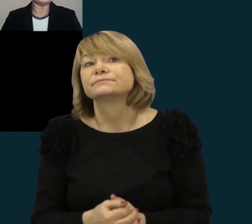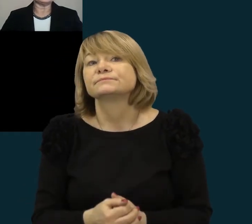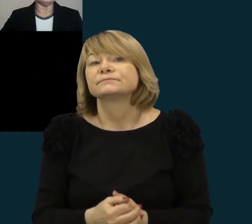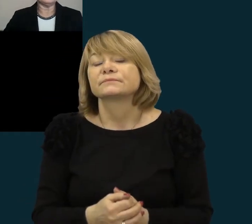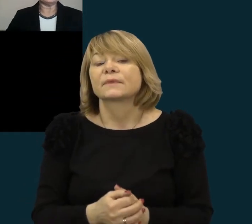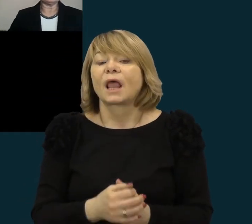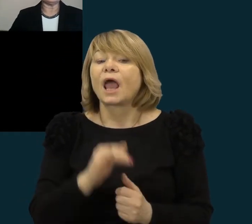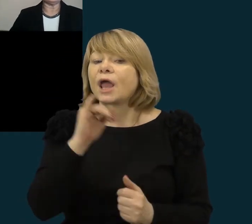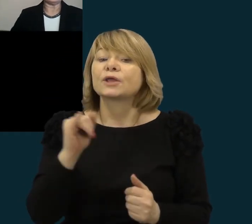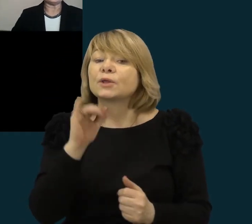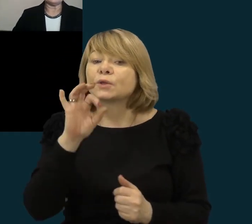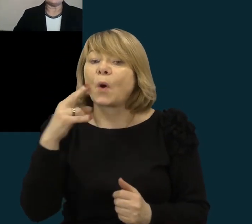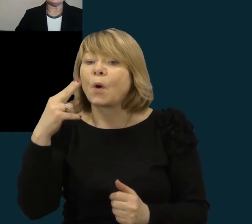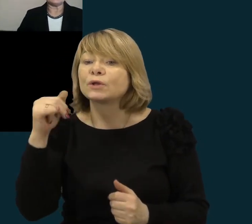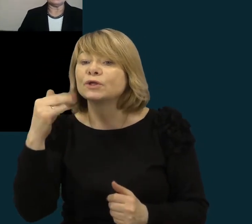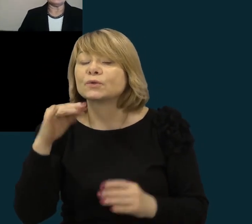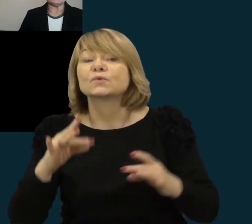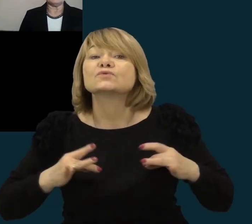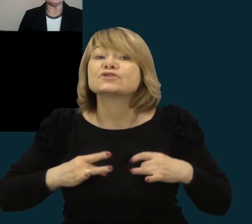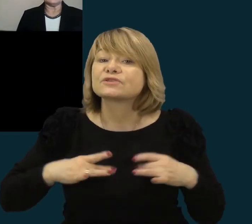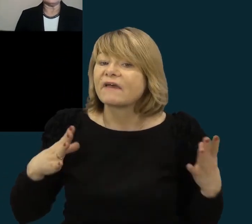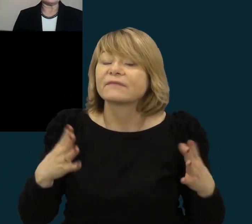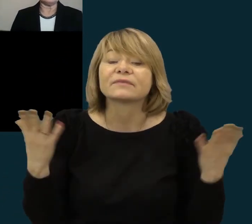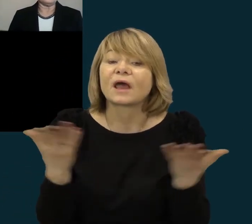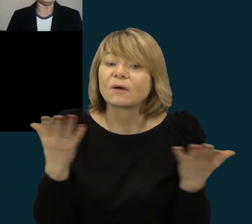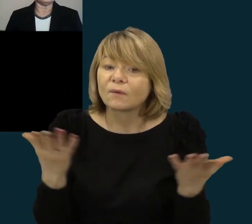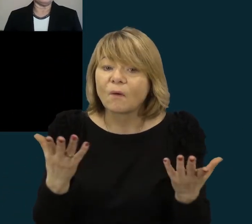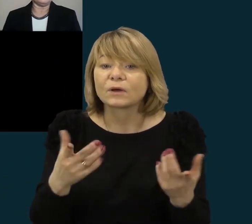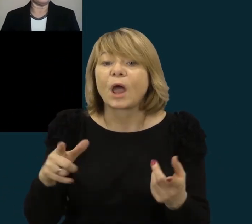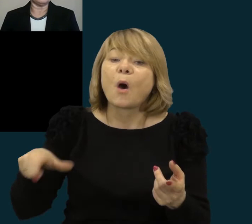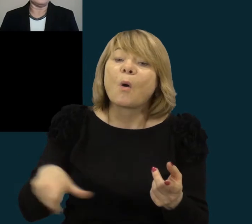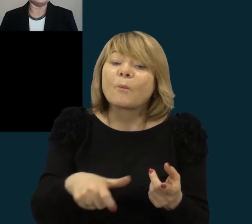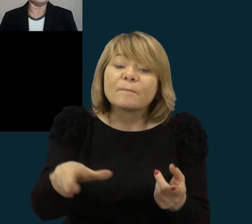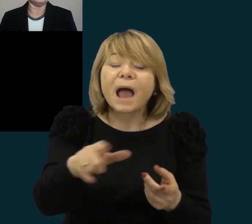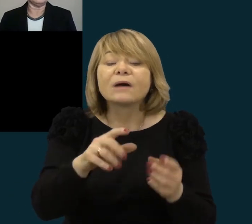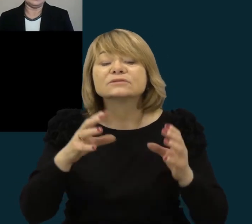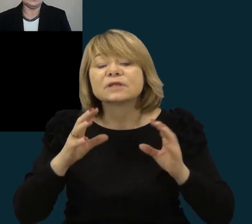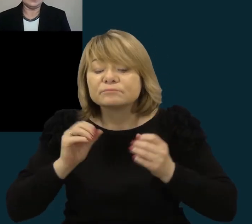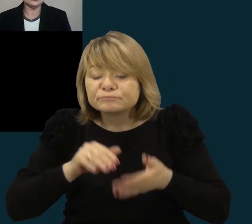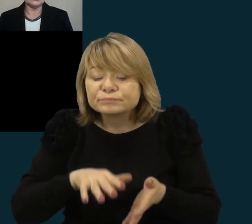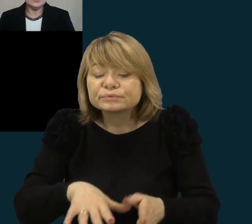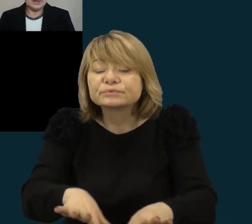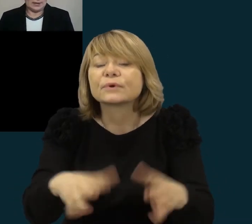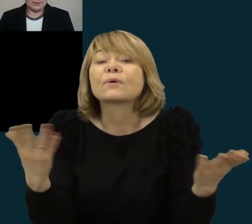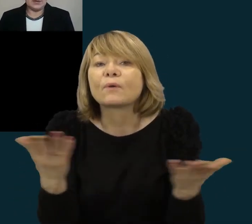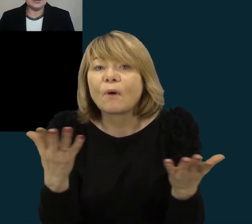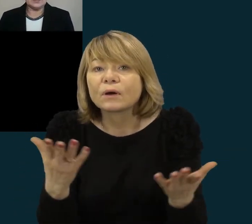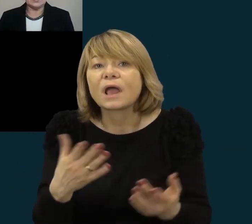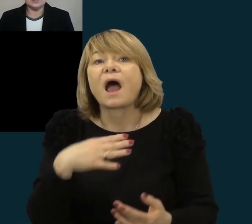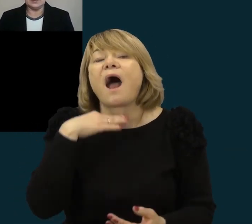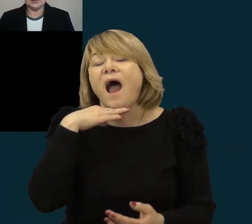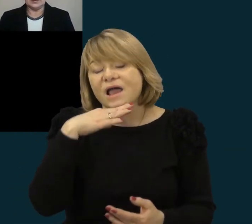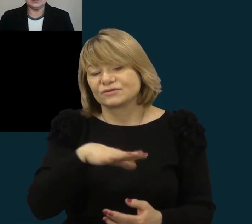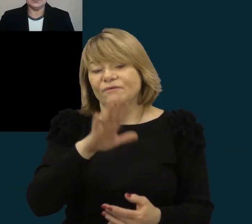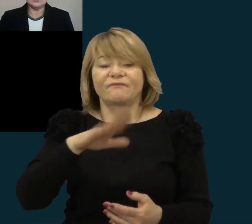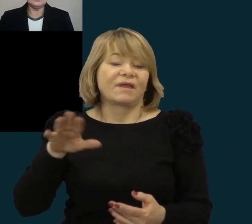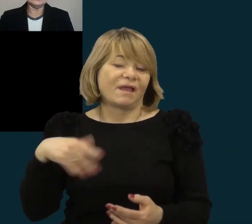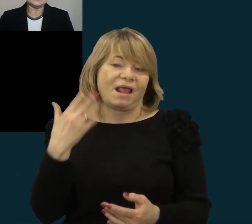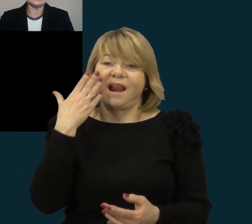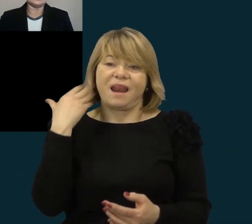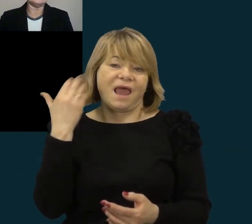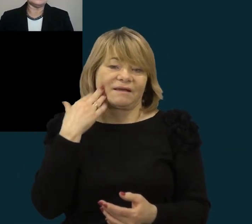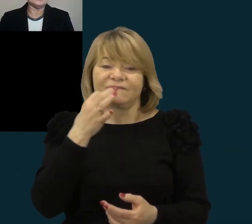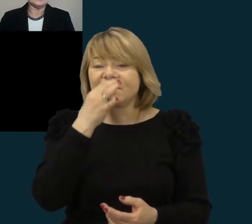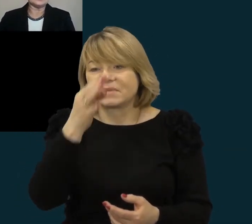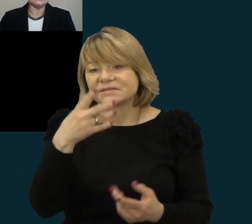šventės simbolistinamas iš pievo žolinių ir plukdamas upe trumpiausių naktų naktį. Aišku, irgi vaikai tikrai labai lengvai